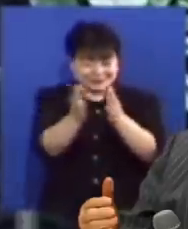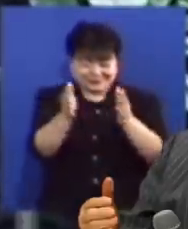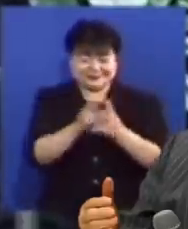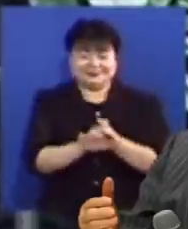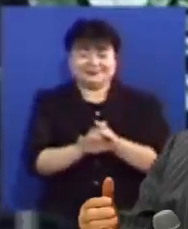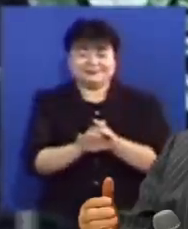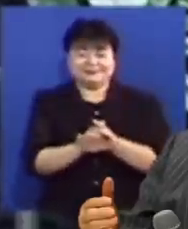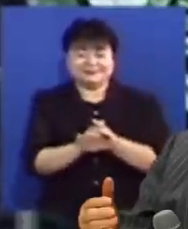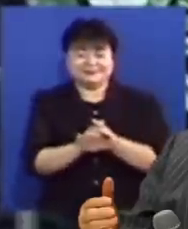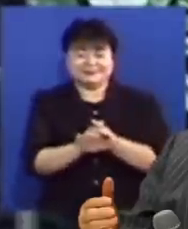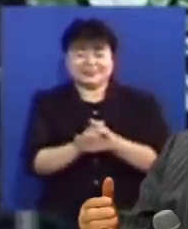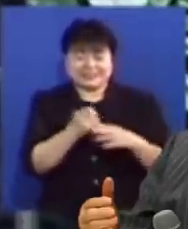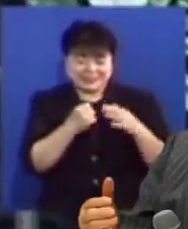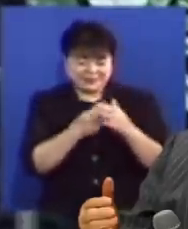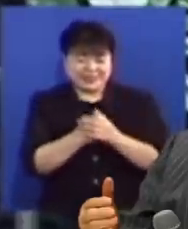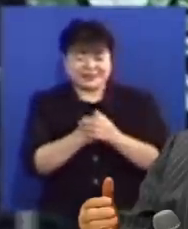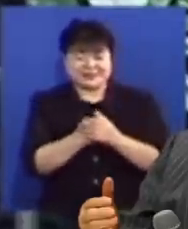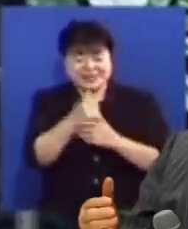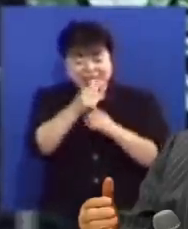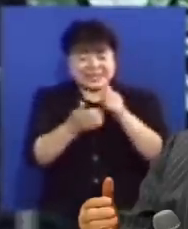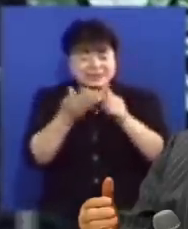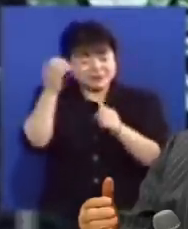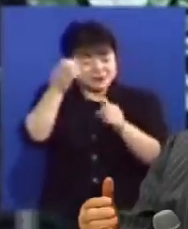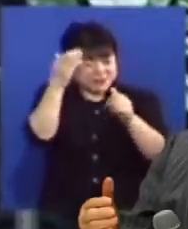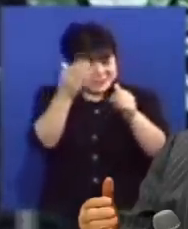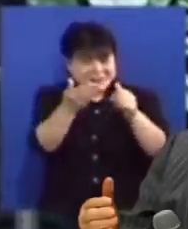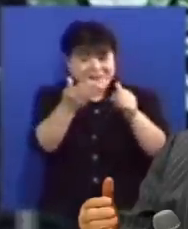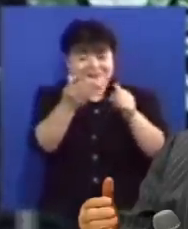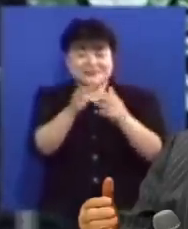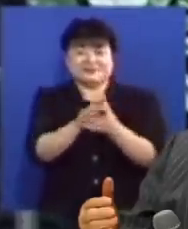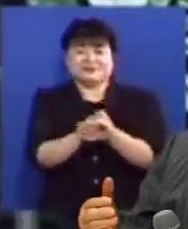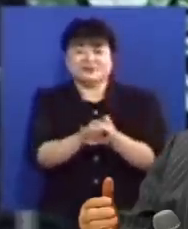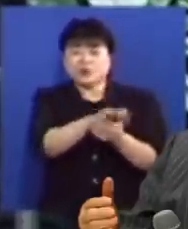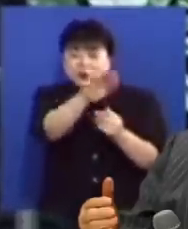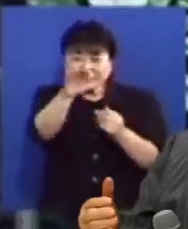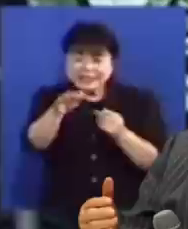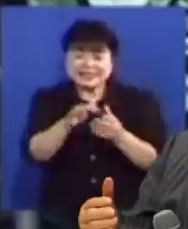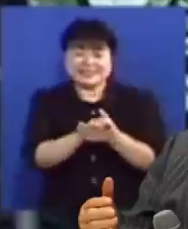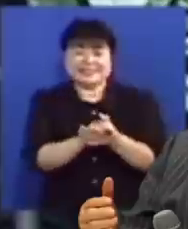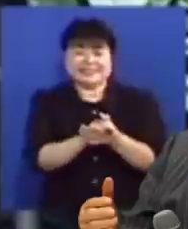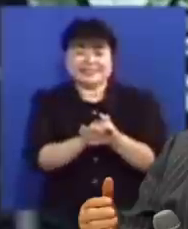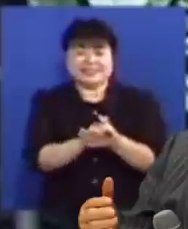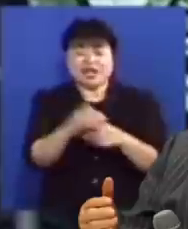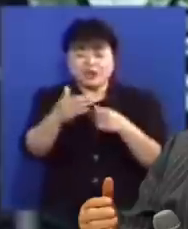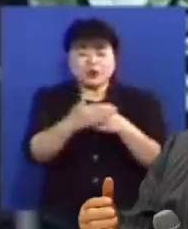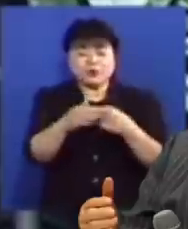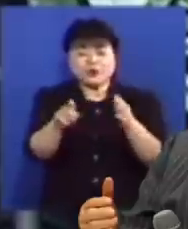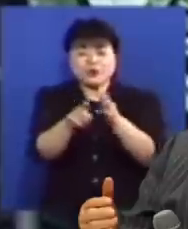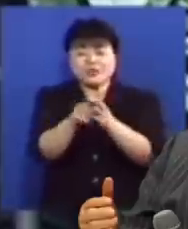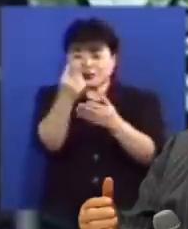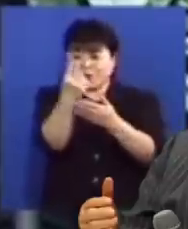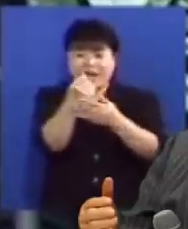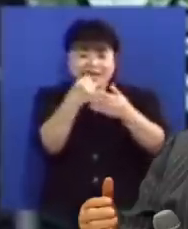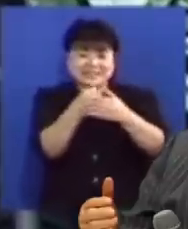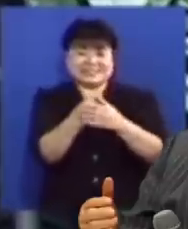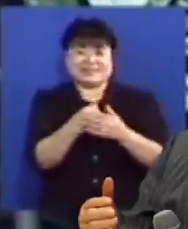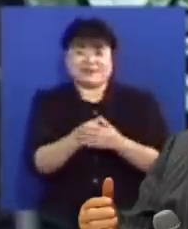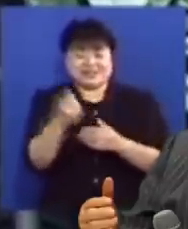그러므로 하나님의 성령은 우리를 돕기 위해서와 계시기 때문에